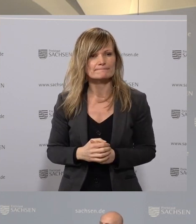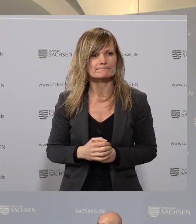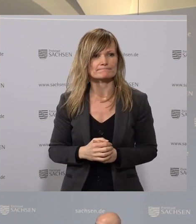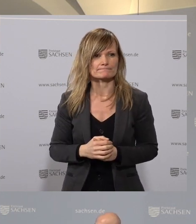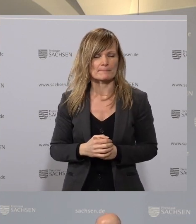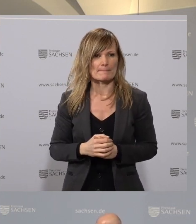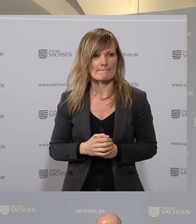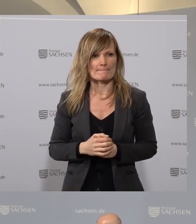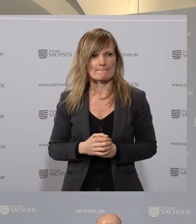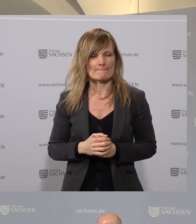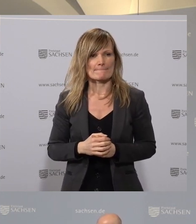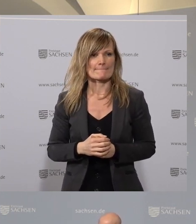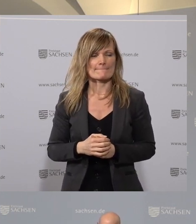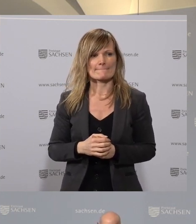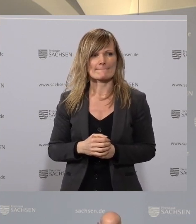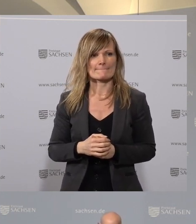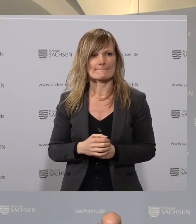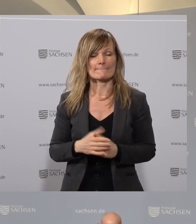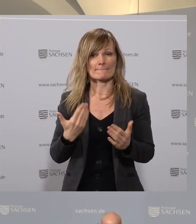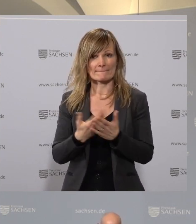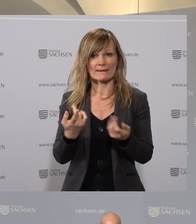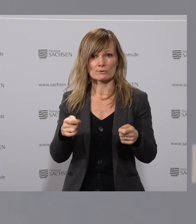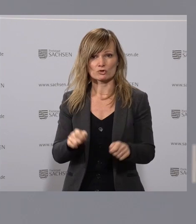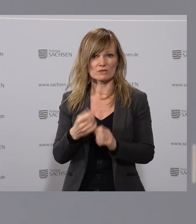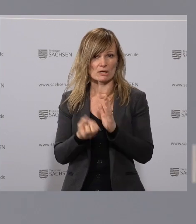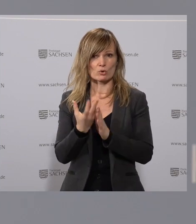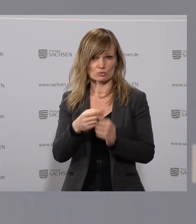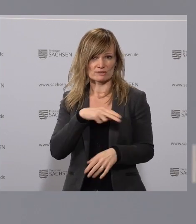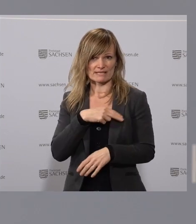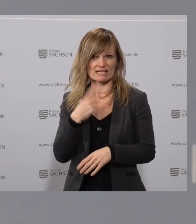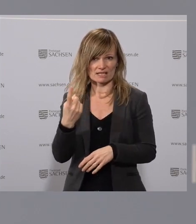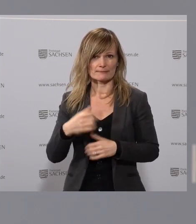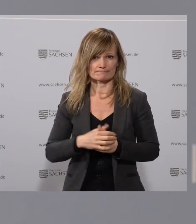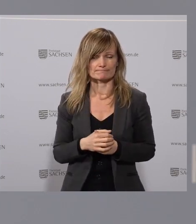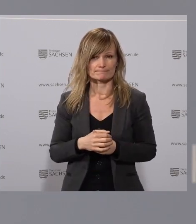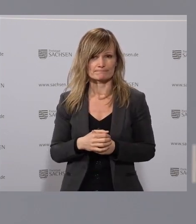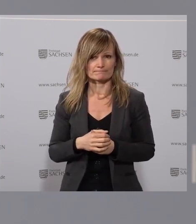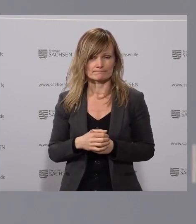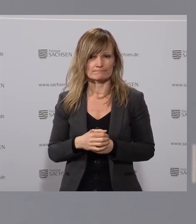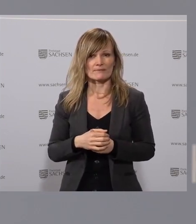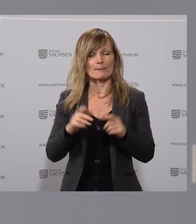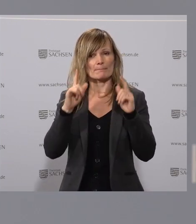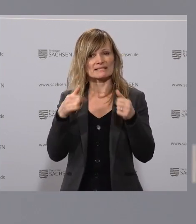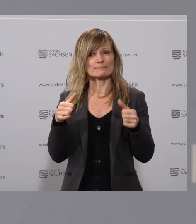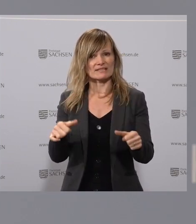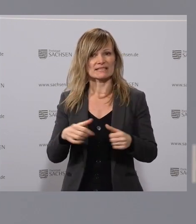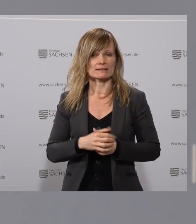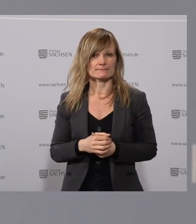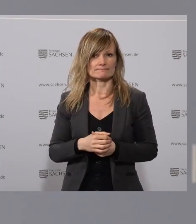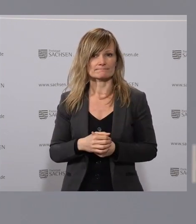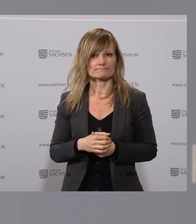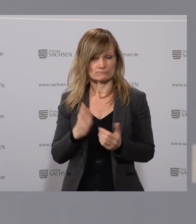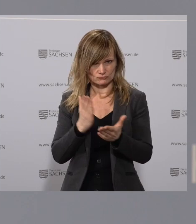Das ist ja die richtige bzw. der Beschluss des Kultusministers, der vorliegt. Und die Maskenpflicht ist so wie in den Eckpunkten